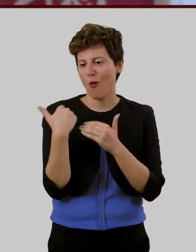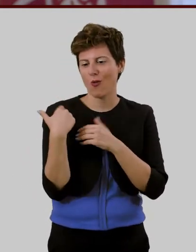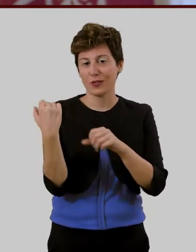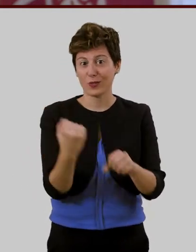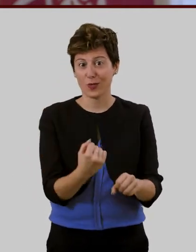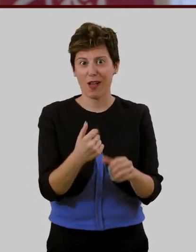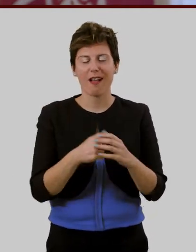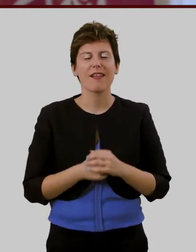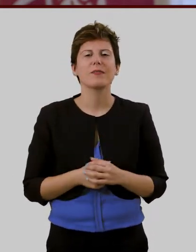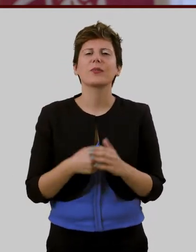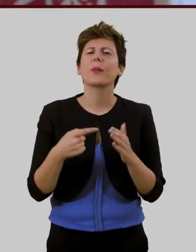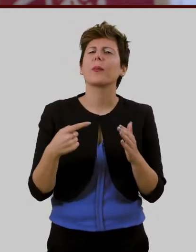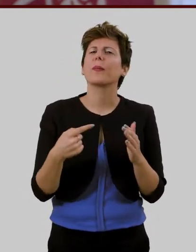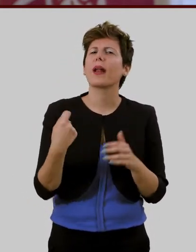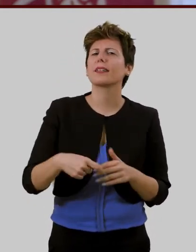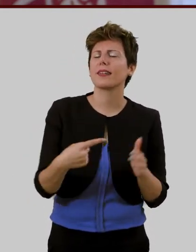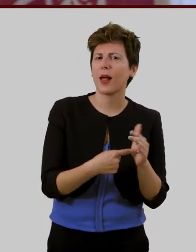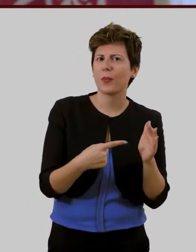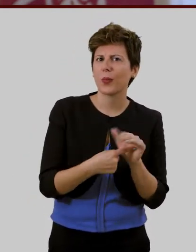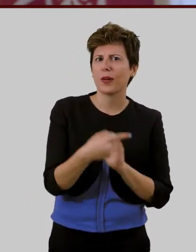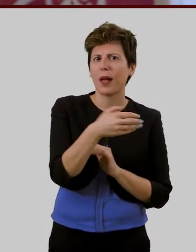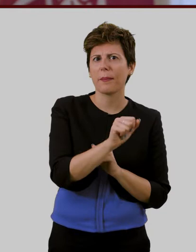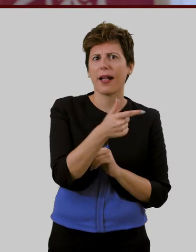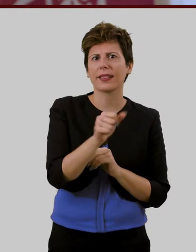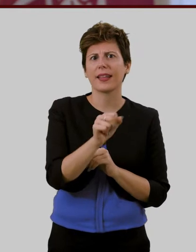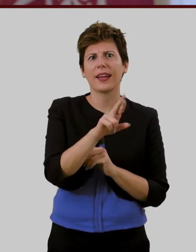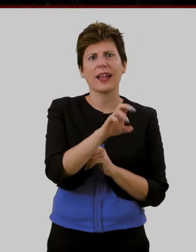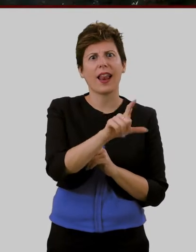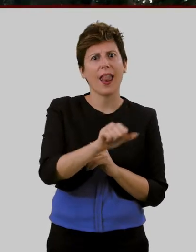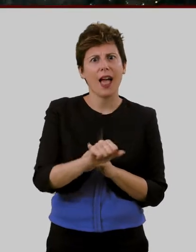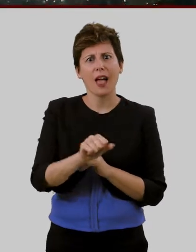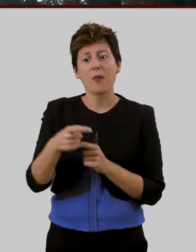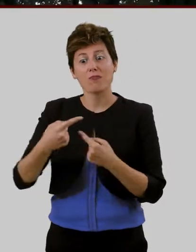sergio mattarella e il presidente del consiglio dei ministri mario draghi